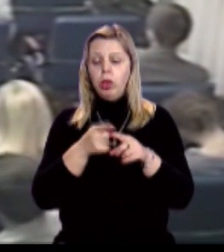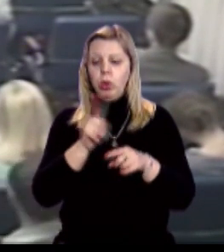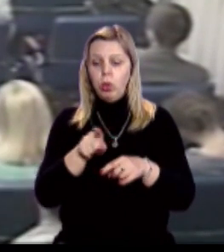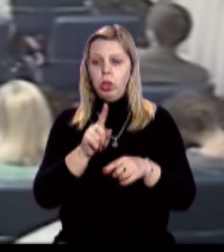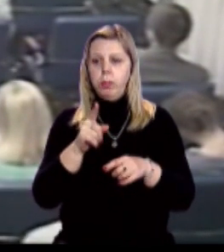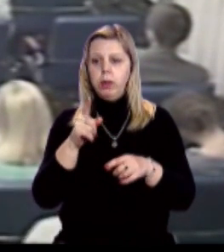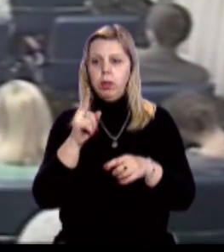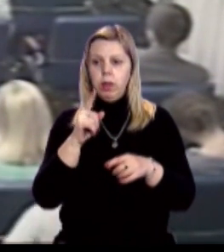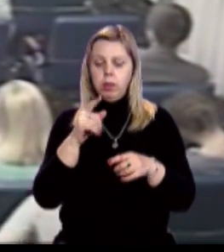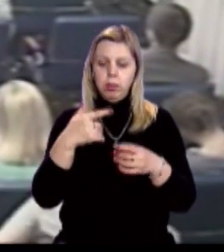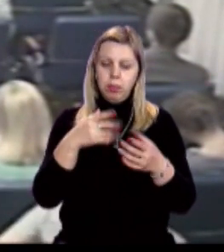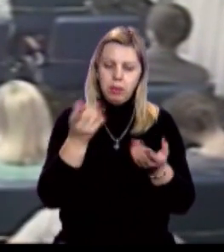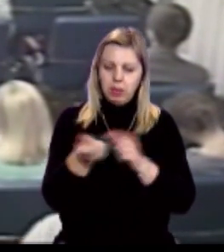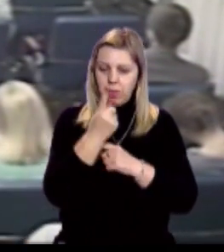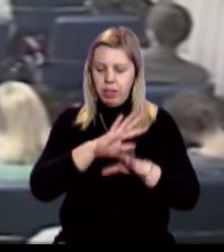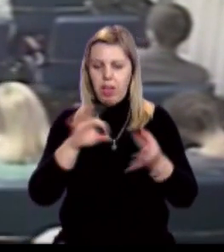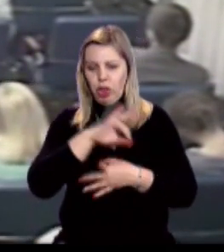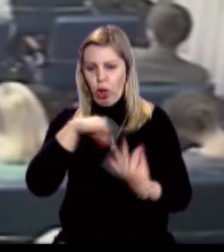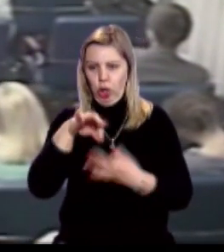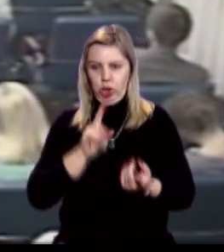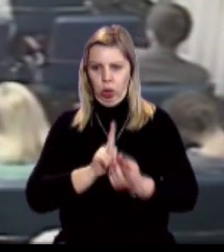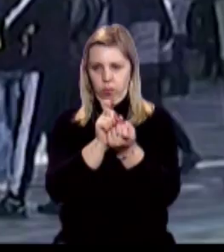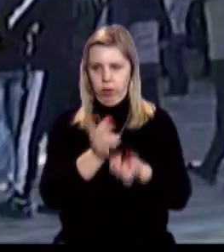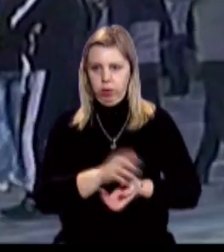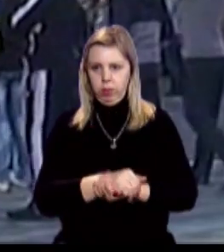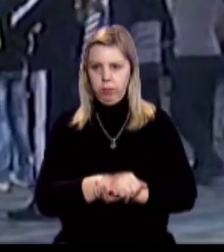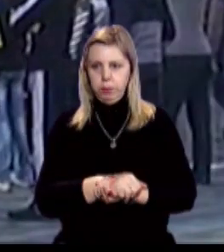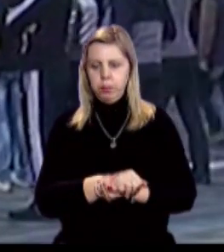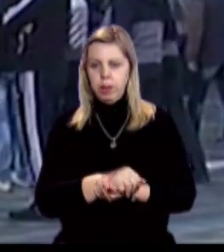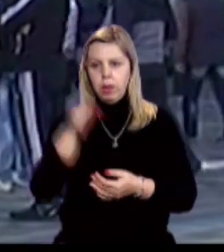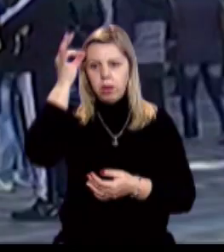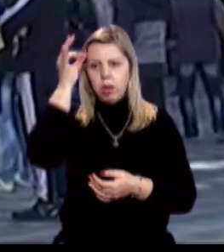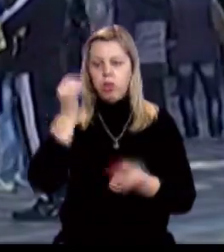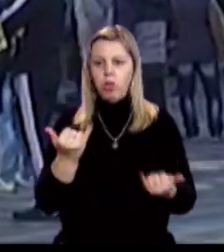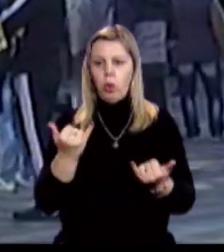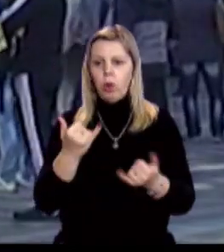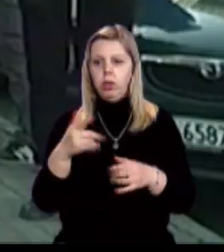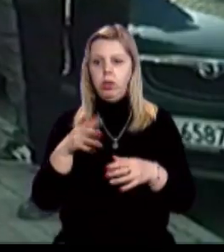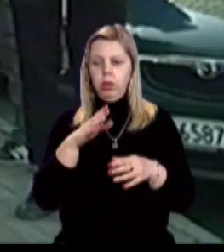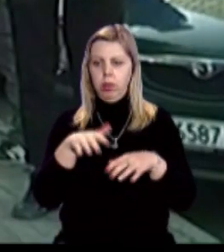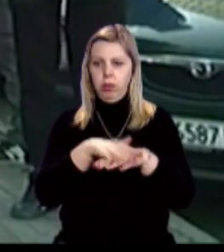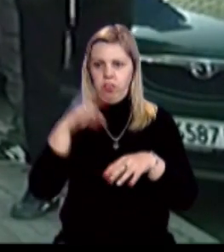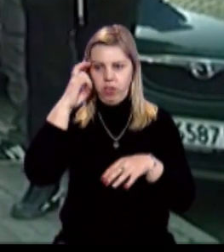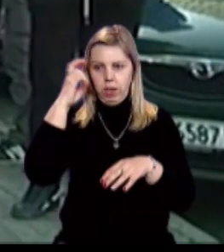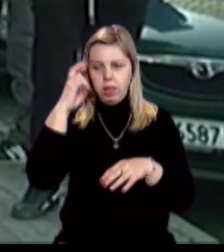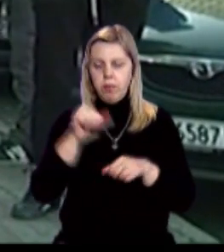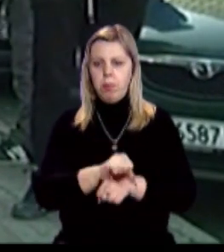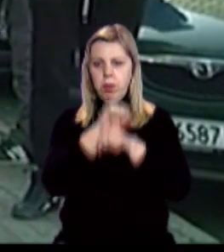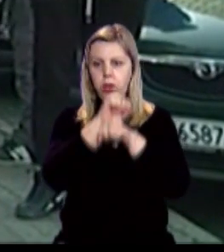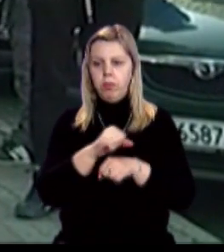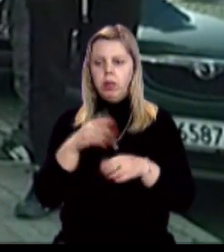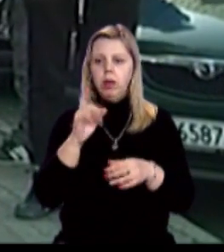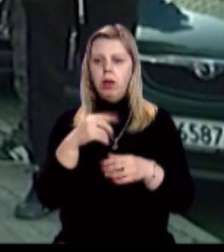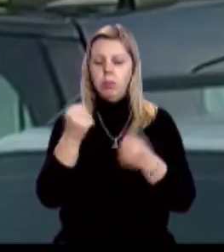щоб не викликати якихось зайвих конфліктів. Нагадаю, сьогодні в урядовому кварталі в Києві мітингували